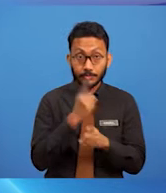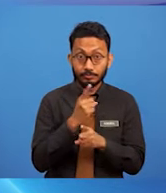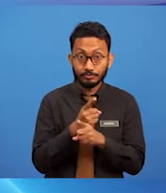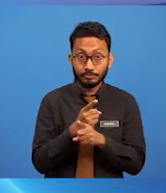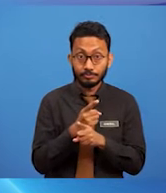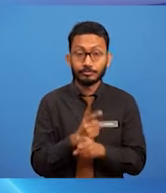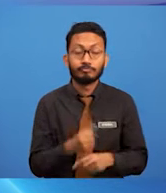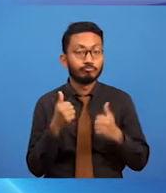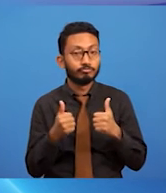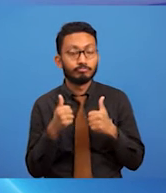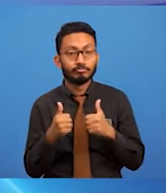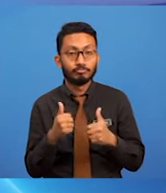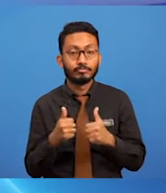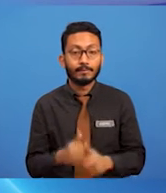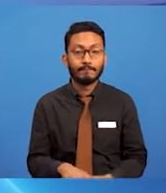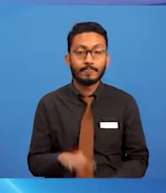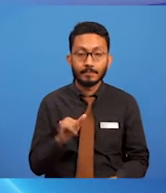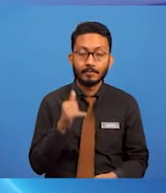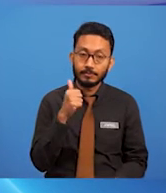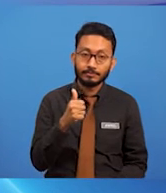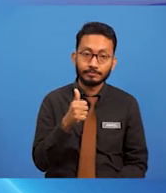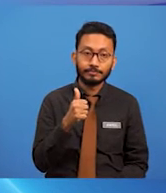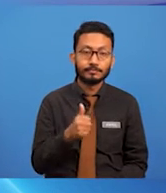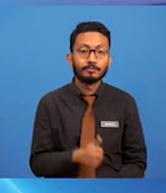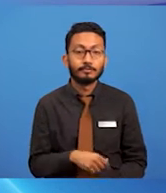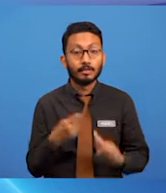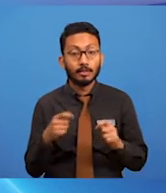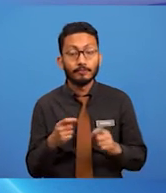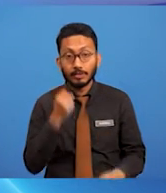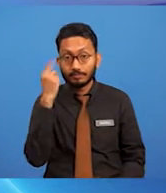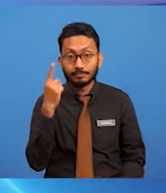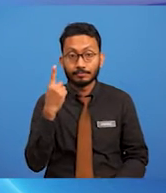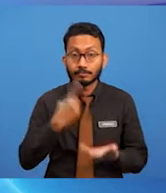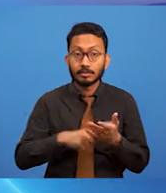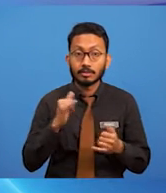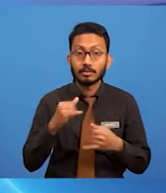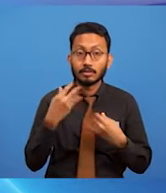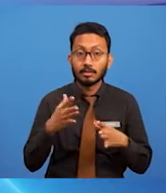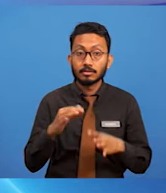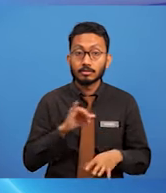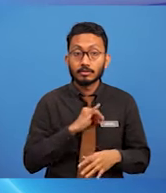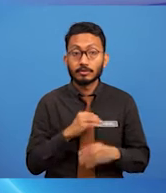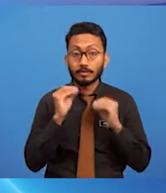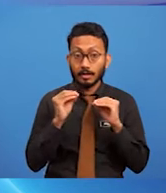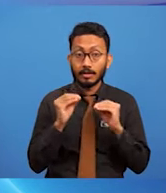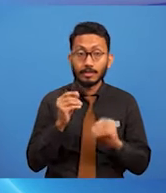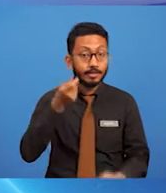Kalau ya, bagus. Anda telah memahami apa yang saya ajarkan sebentar.